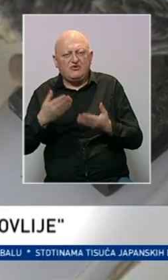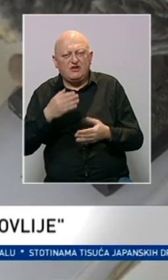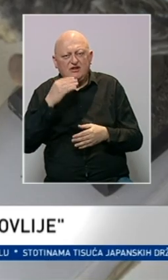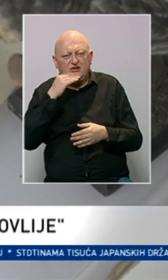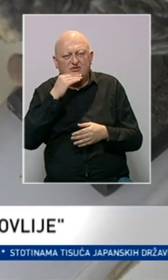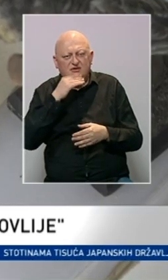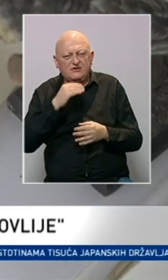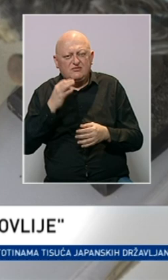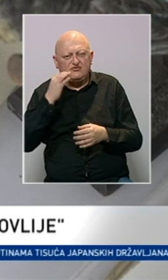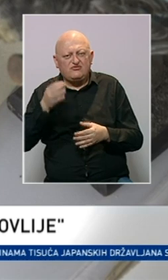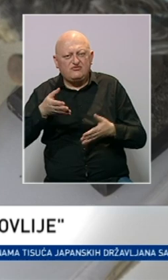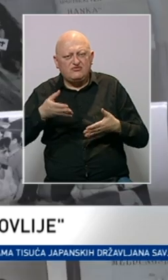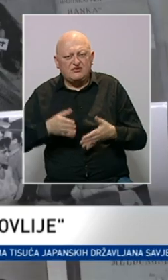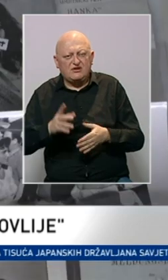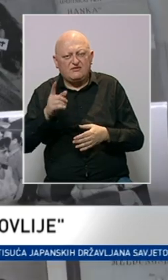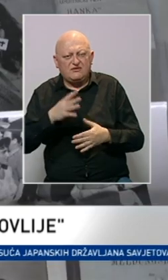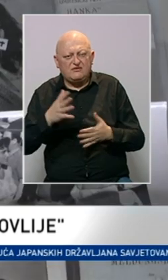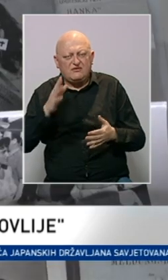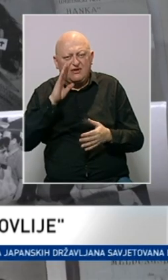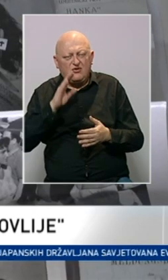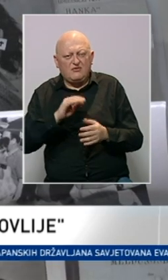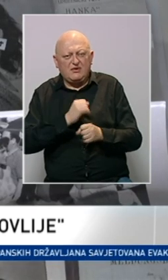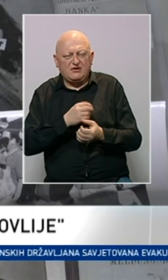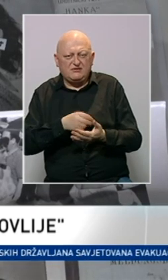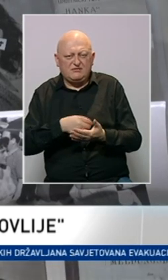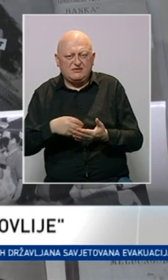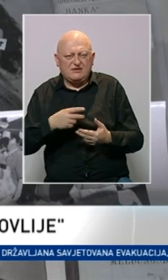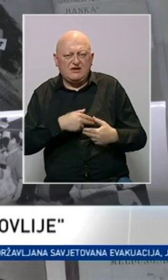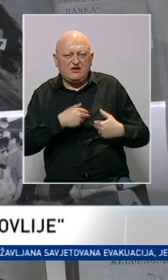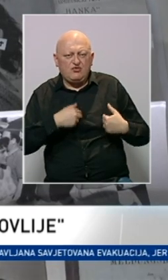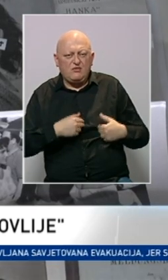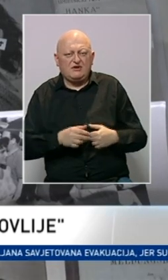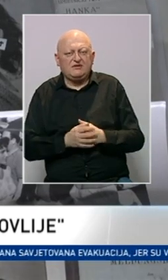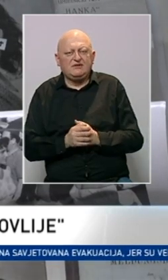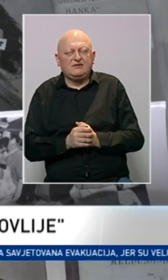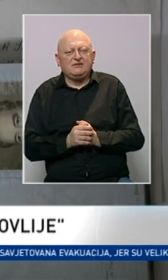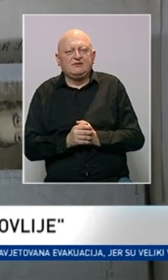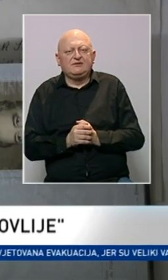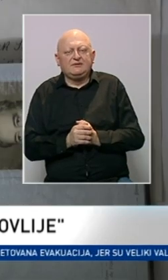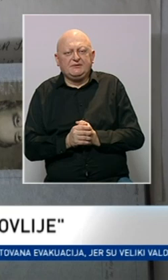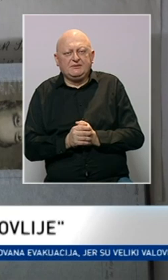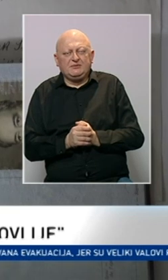biti dodijeljena u septembru uz dan rođenja velikog BH pisa i humaniste.